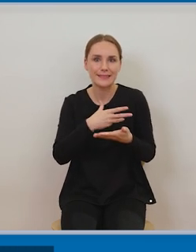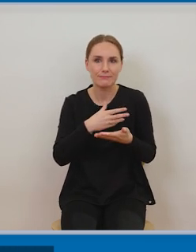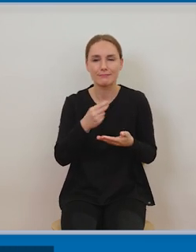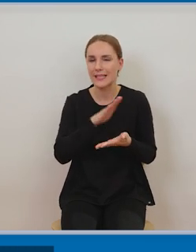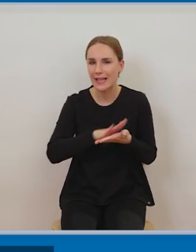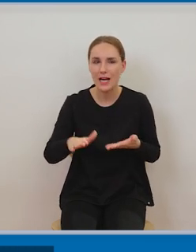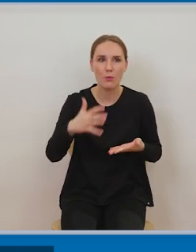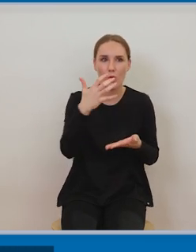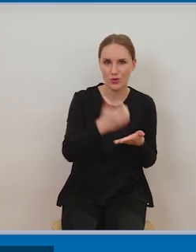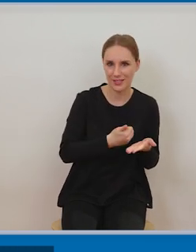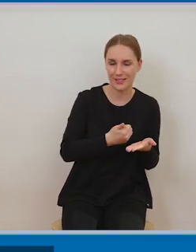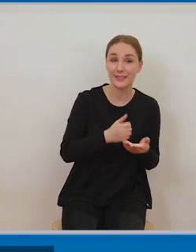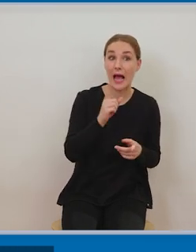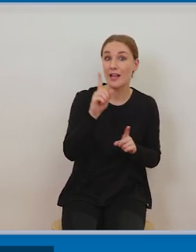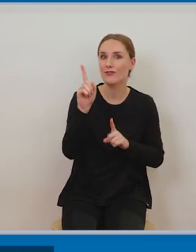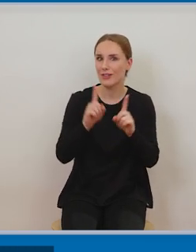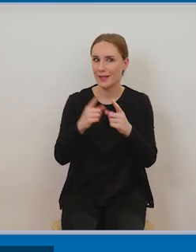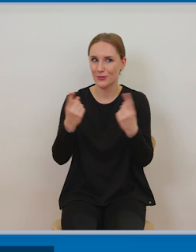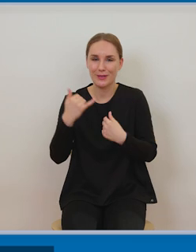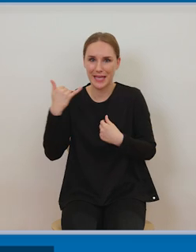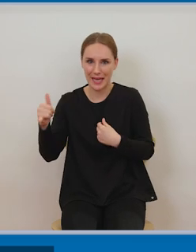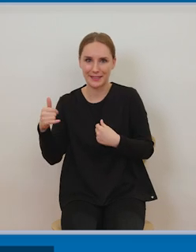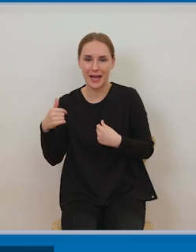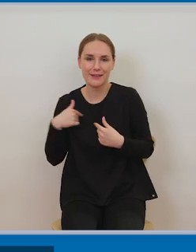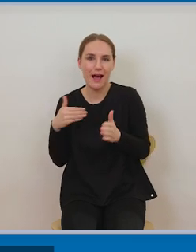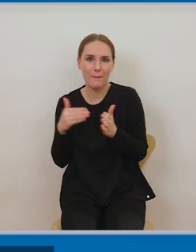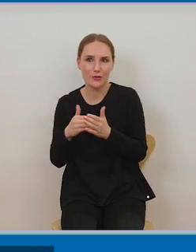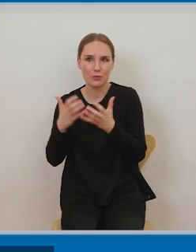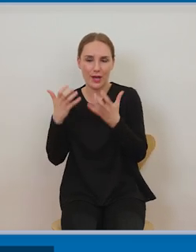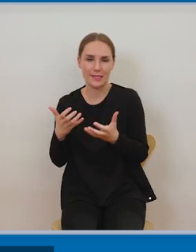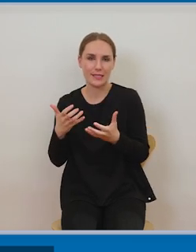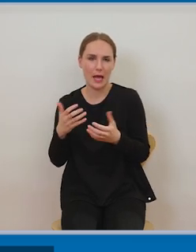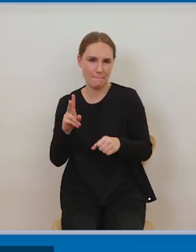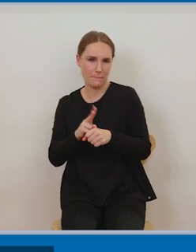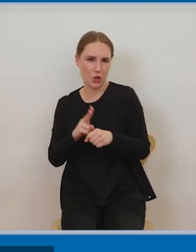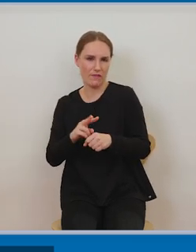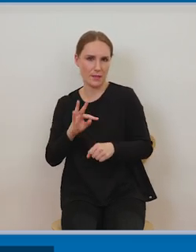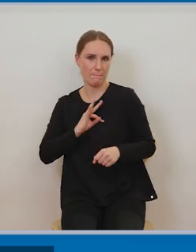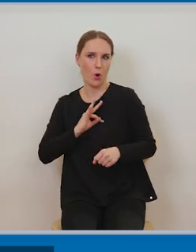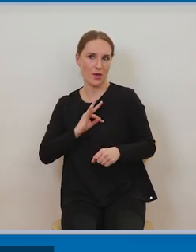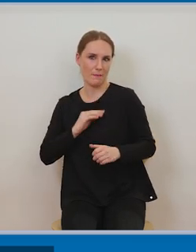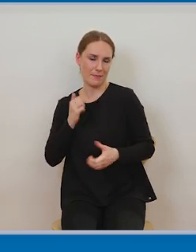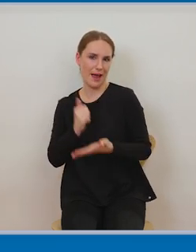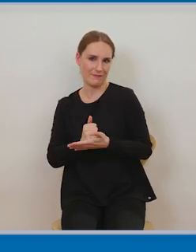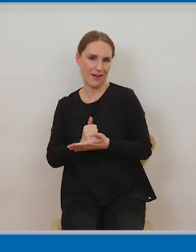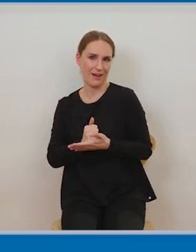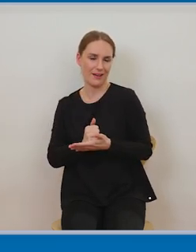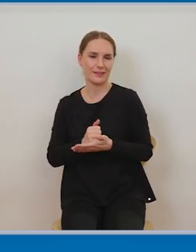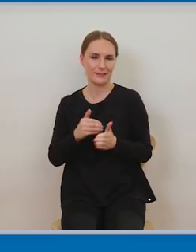czy inne osoby na pewno korzystają z naszej twórczości w sposób dozwolonych przez prawo